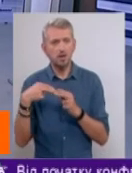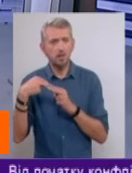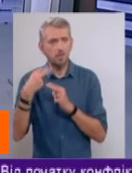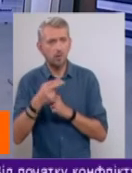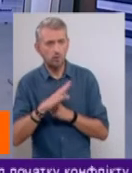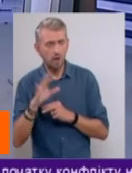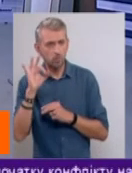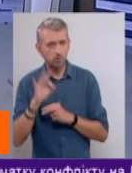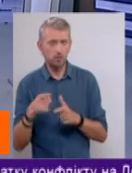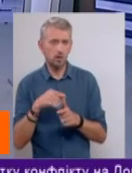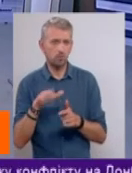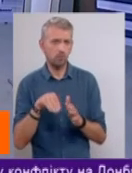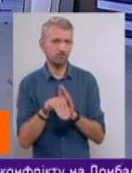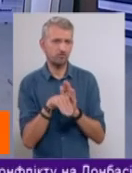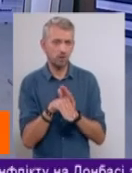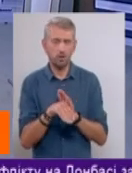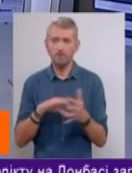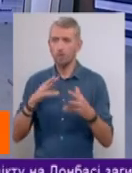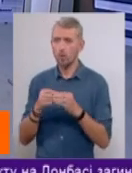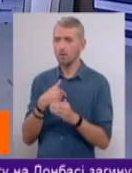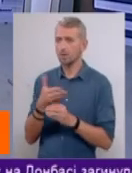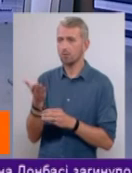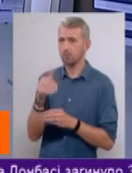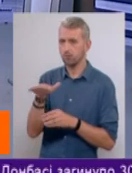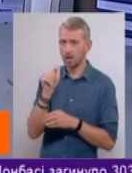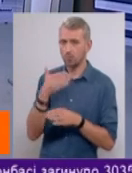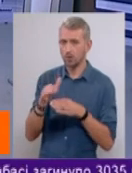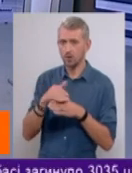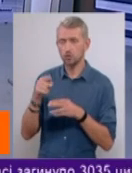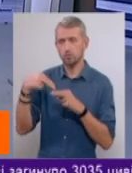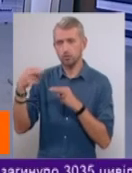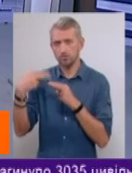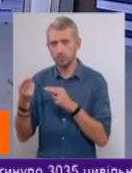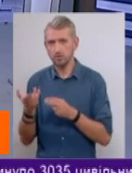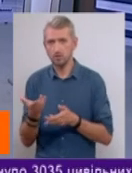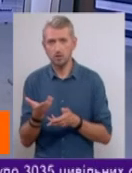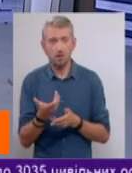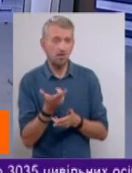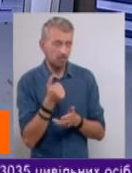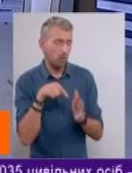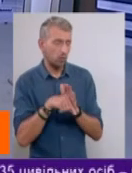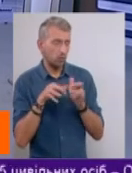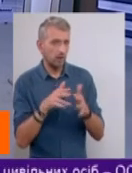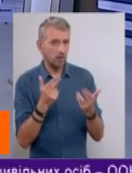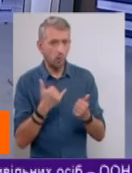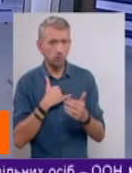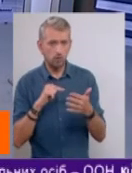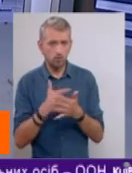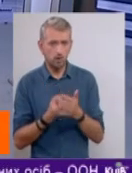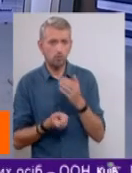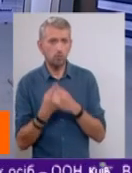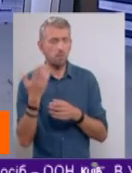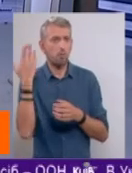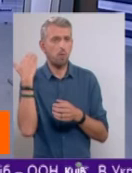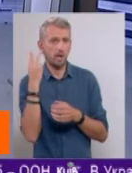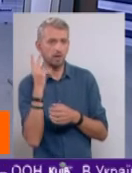или пусть лежат. Ну, наразі виходить так, що ми беремо кредит для того, щоб виплачувати кредит. Ну, по сути дела, да. Причем, у нас опять появились попередники.